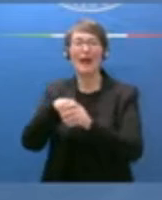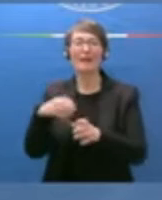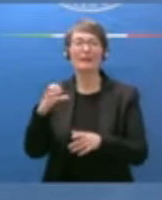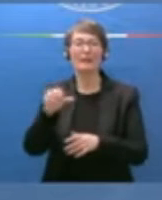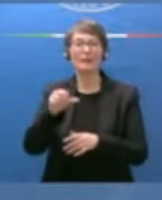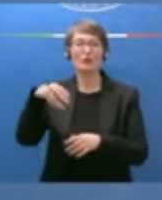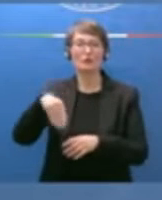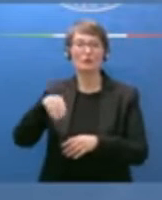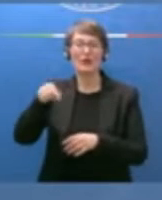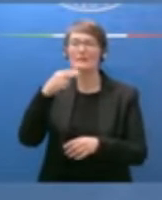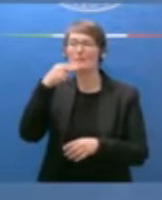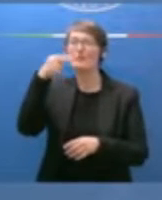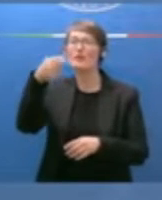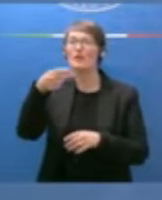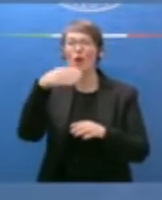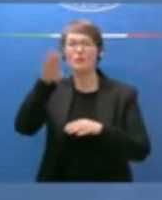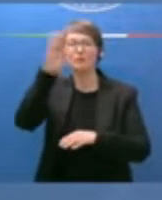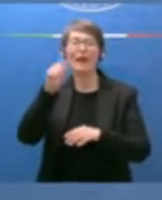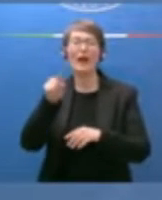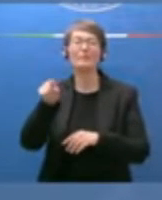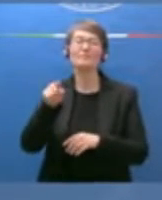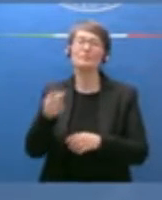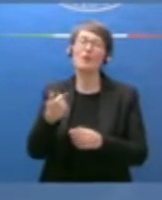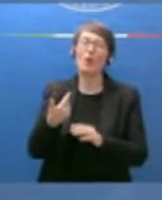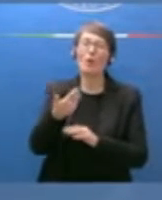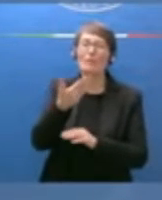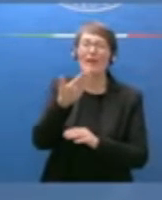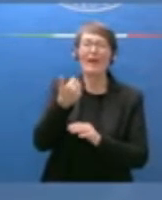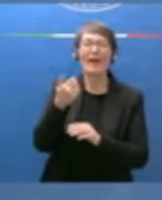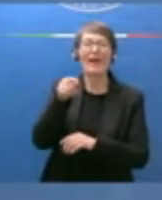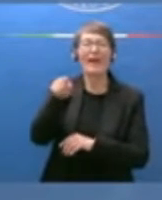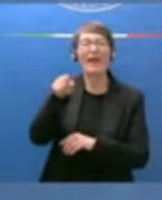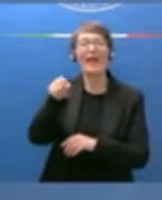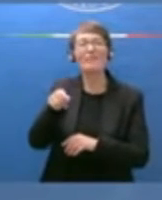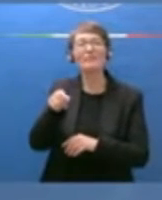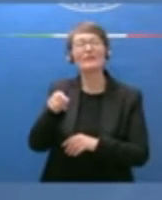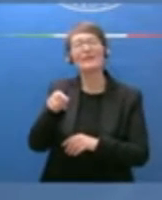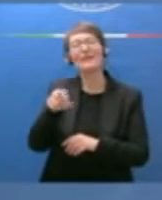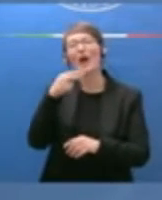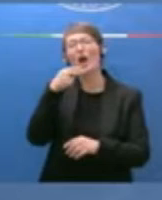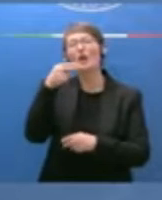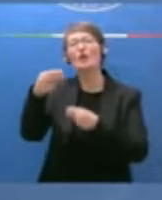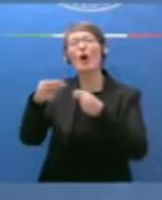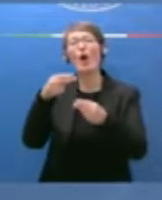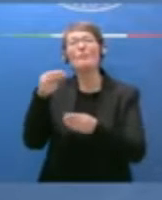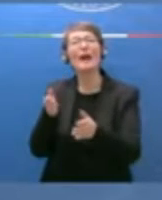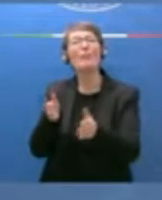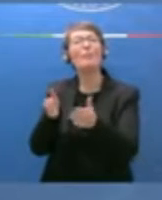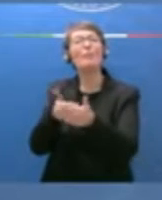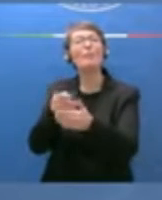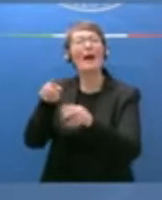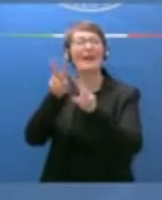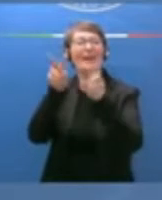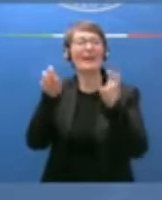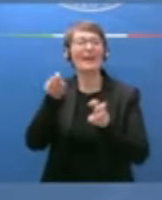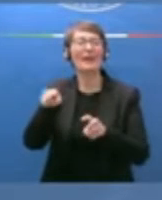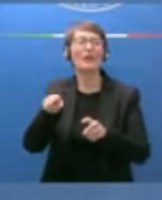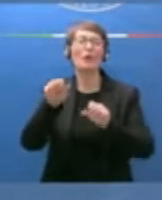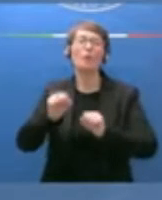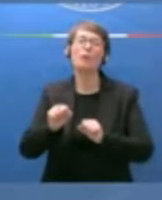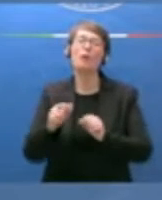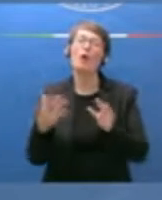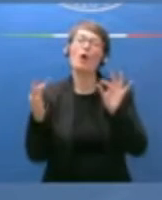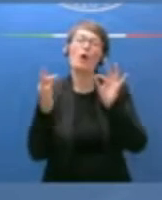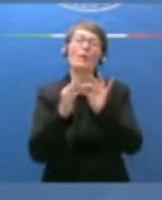apicali per evitare le cosiddette nomine a pacchetto laddove si potevano creare degli accordi non virtuosi